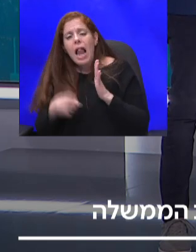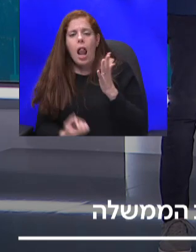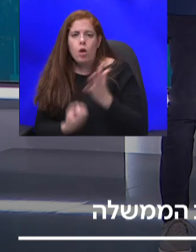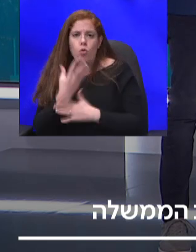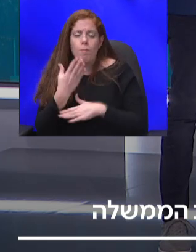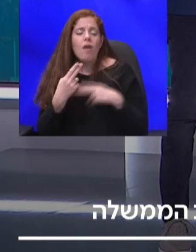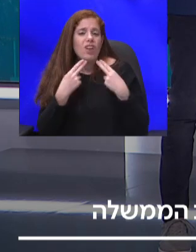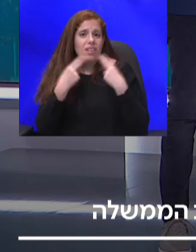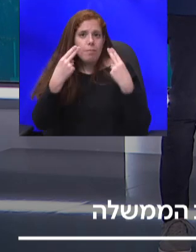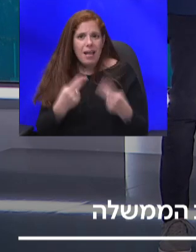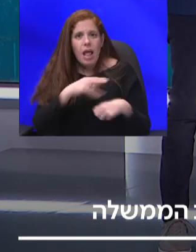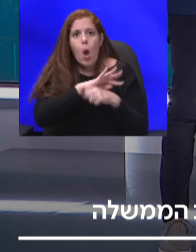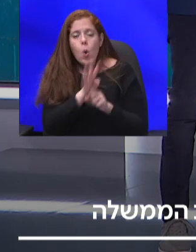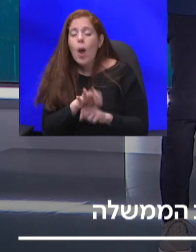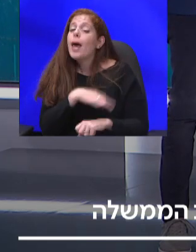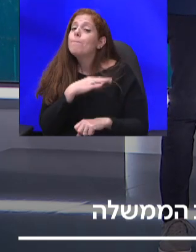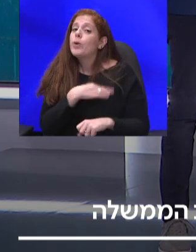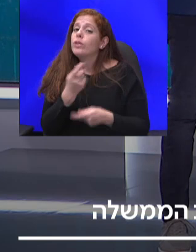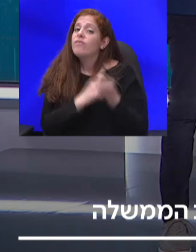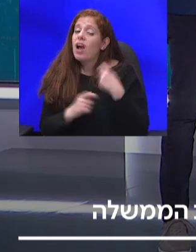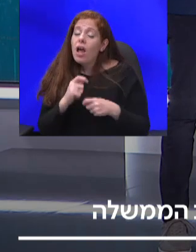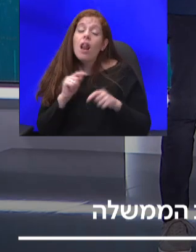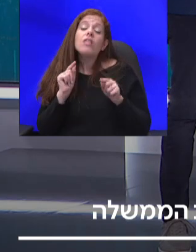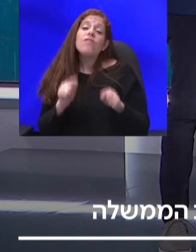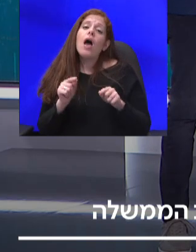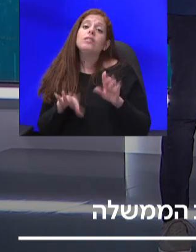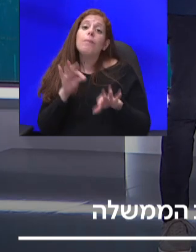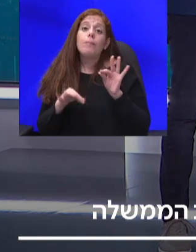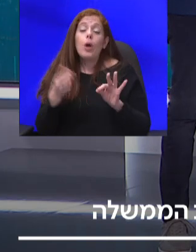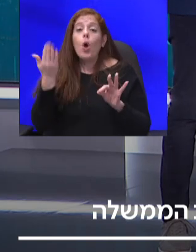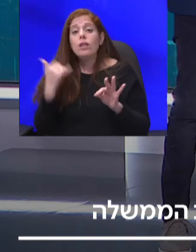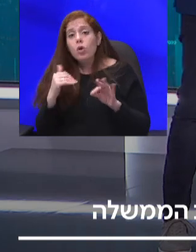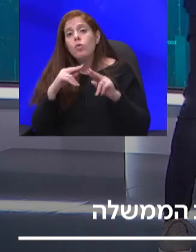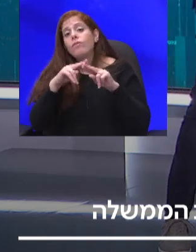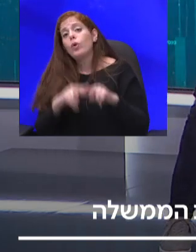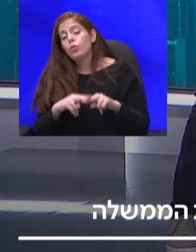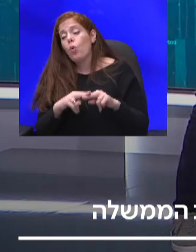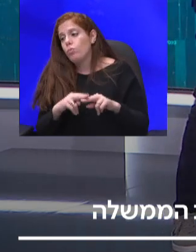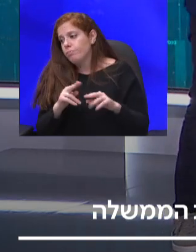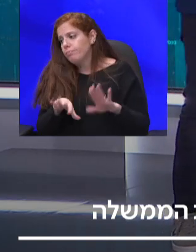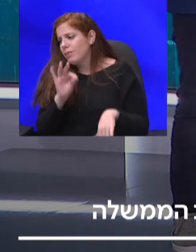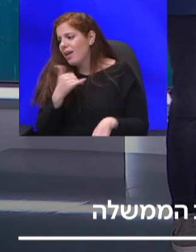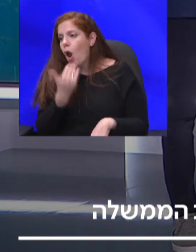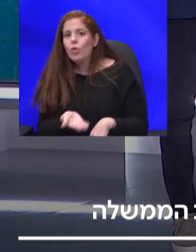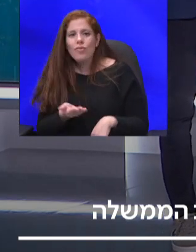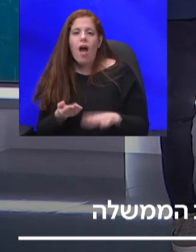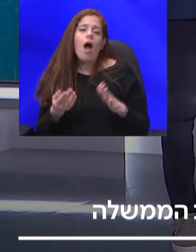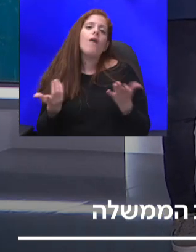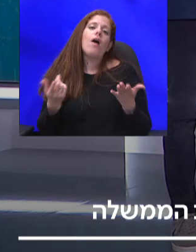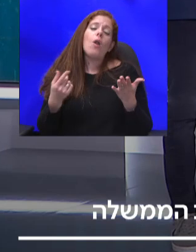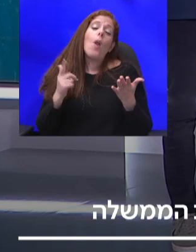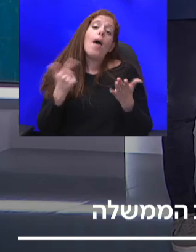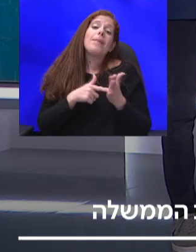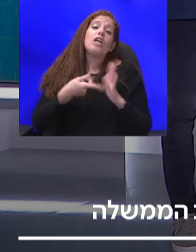הבריאותית והכלכלית ואז בחירות היו ונתרו חלופה גרועה אבל אולי בגלל שהליכוד וראש המשלה מעדיפים לשים את עצמם לפני